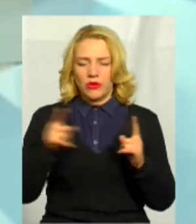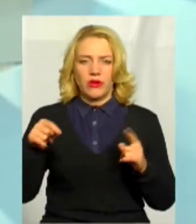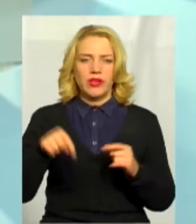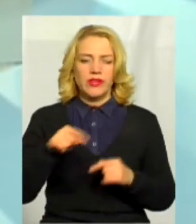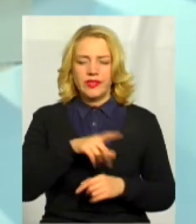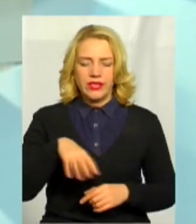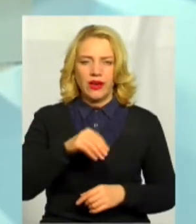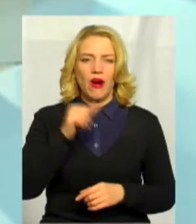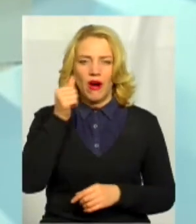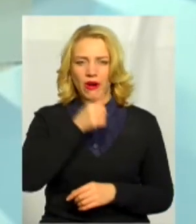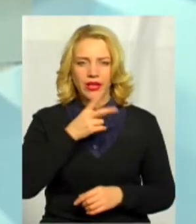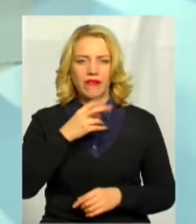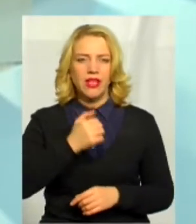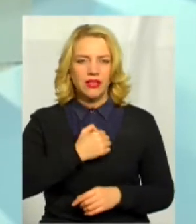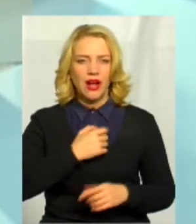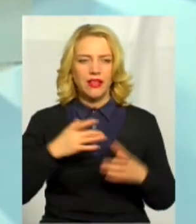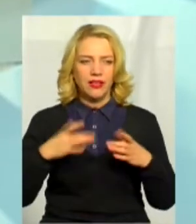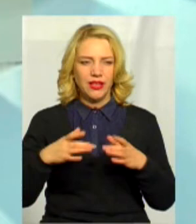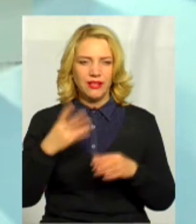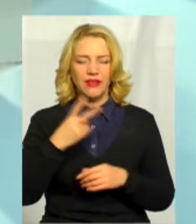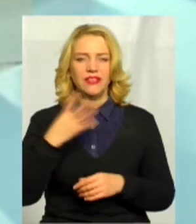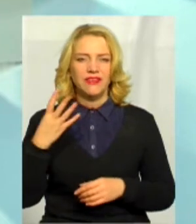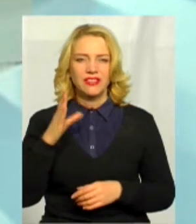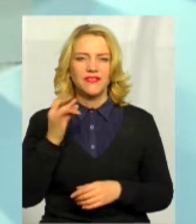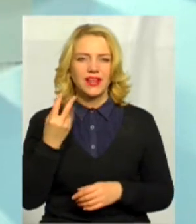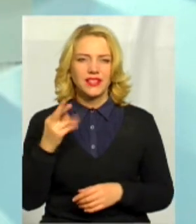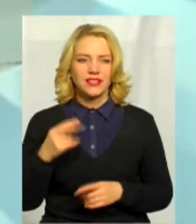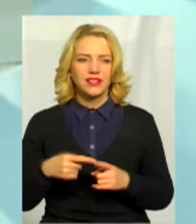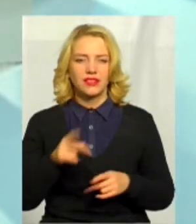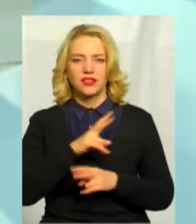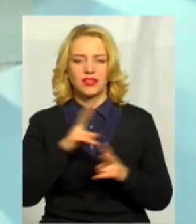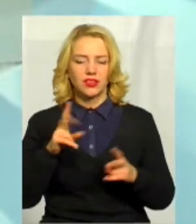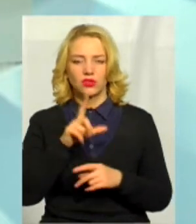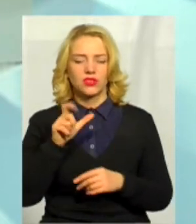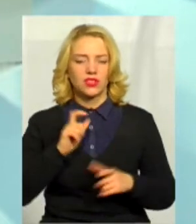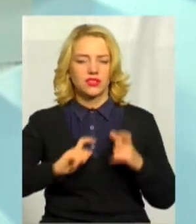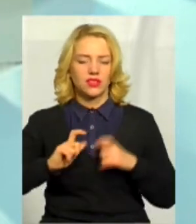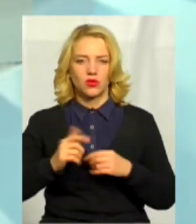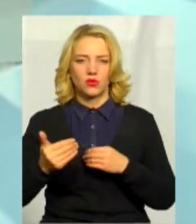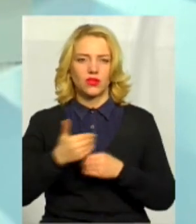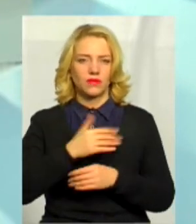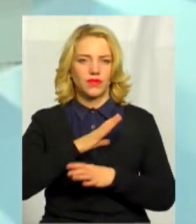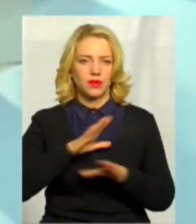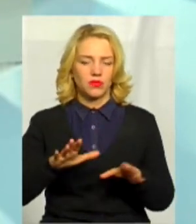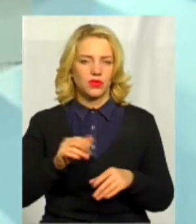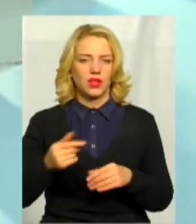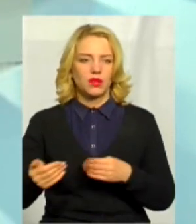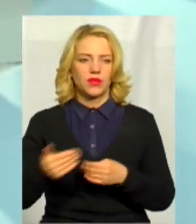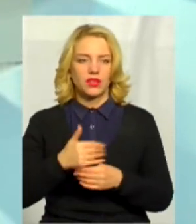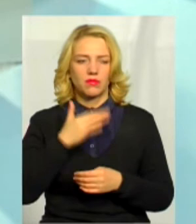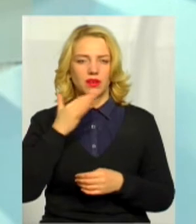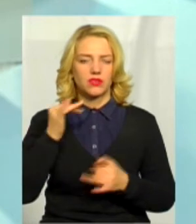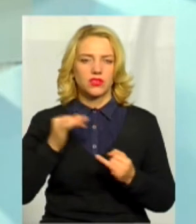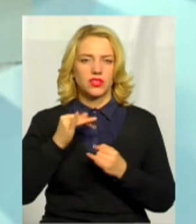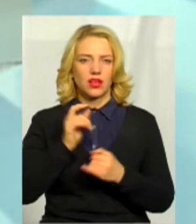На жаль, на диспут 24 вересня до нас ніхто з інституту не приїхав. Приїхали багато